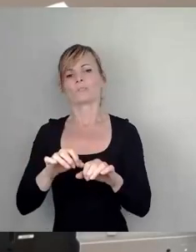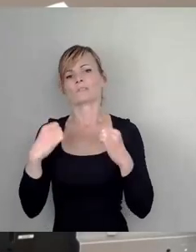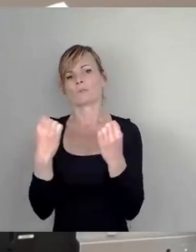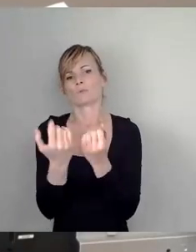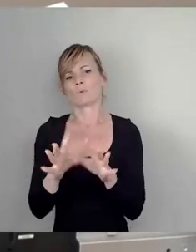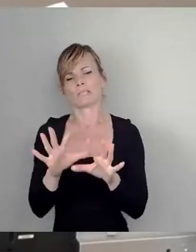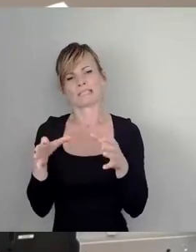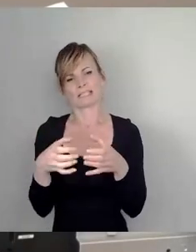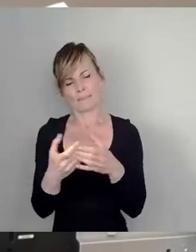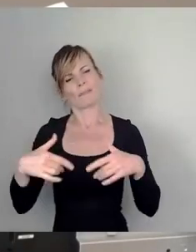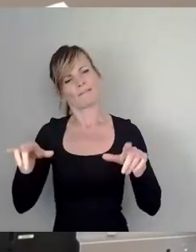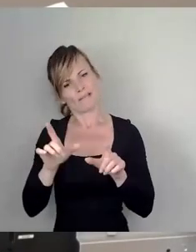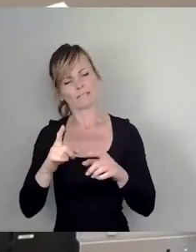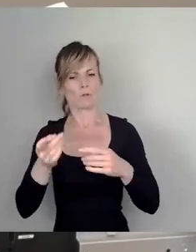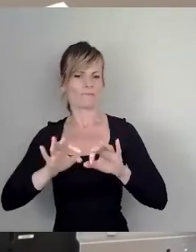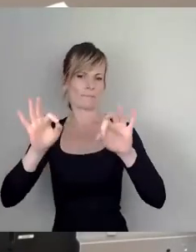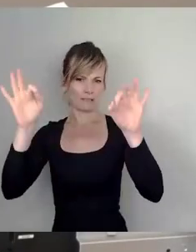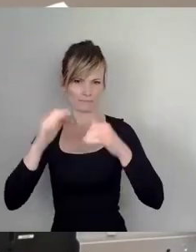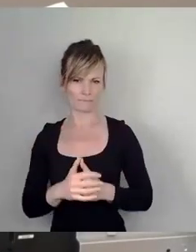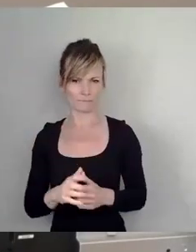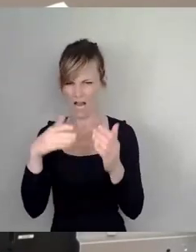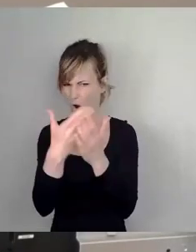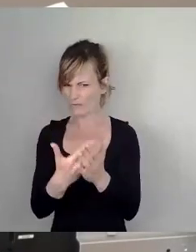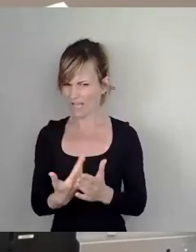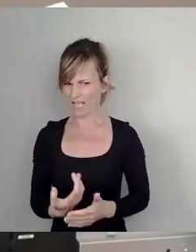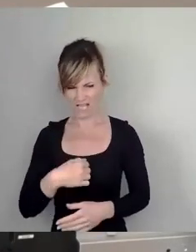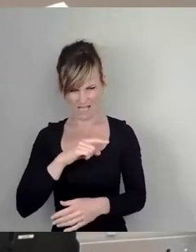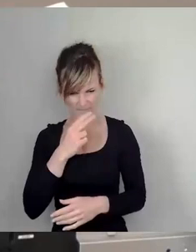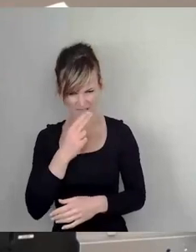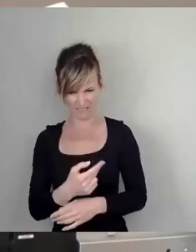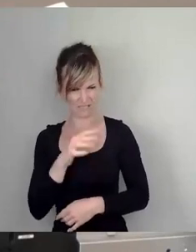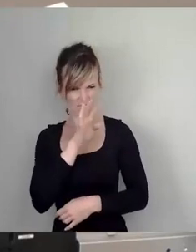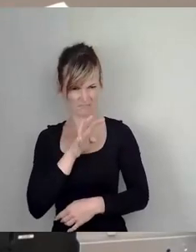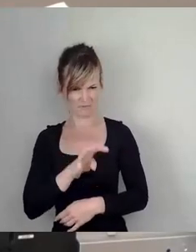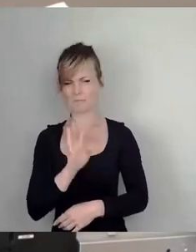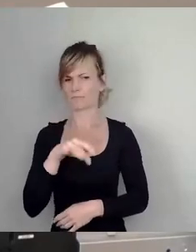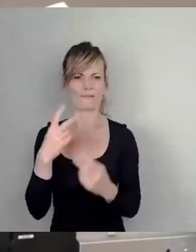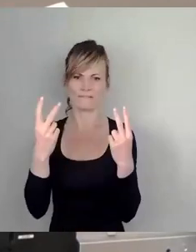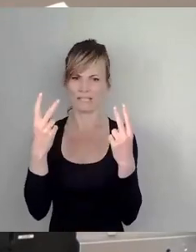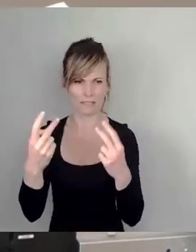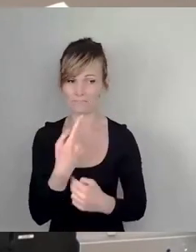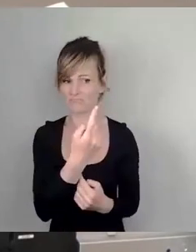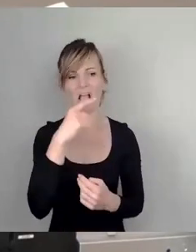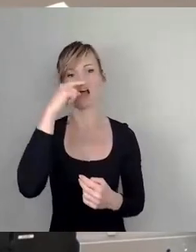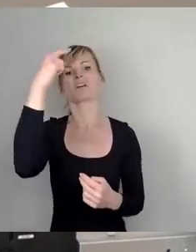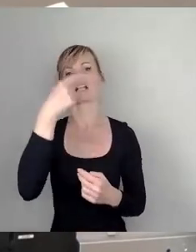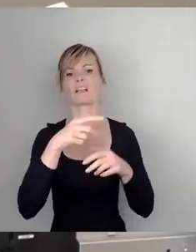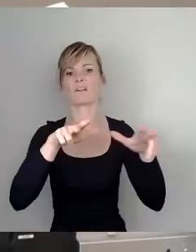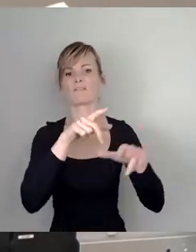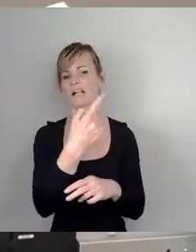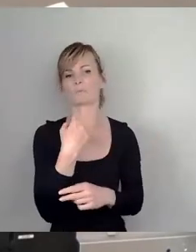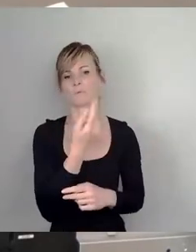Dass mir die Aufträge teilweise fragwürdig erscheinen, spielt keine Rolle, denn in dieser arroganten Verwaltung interessiert man sich weder für